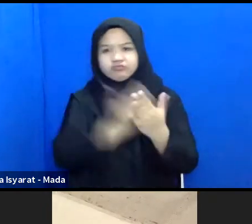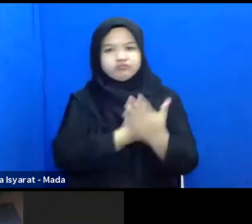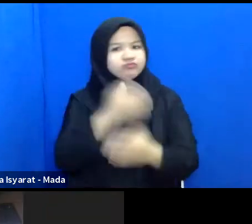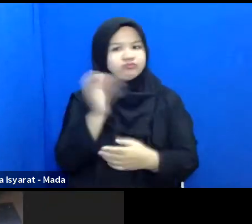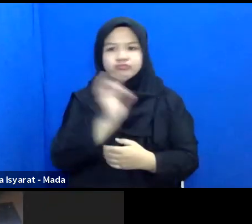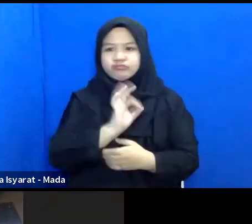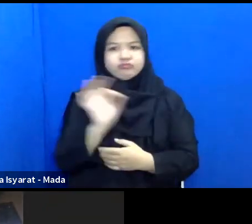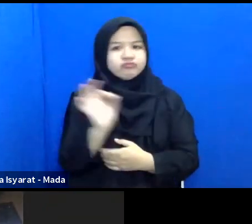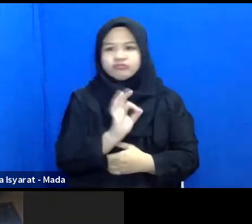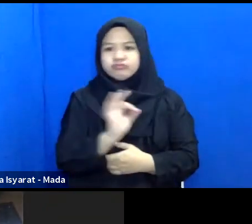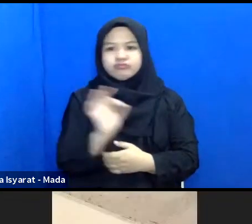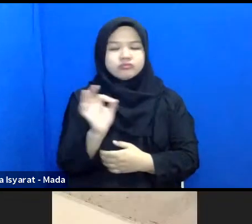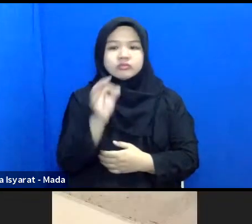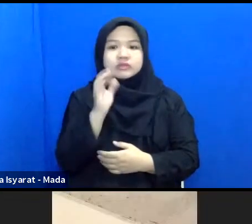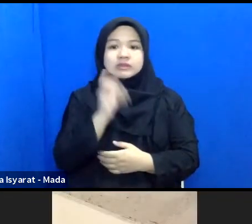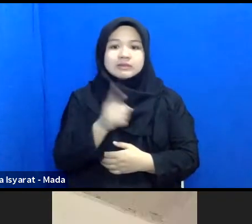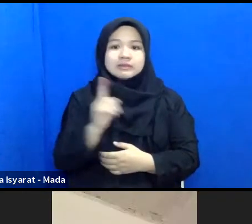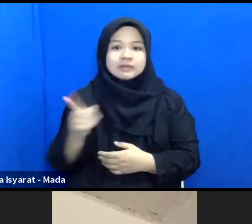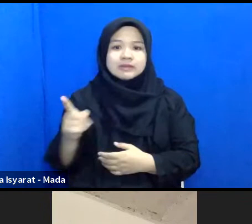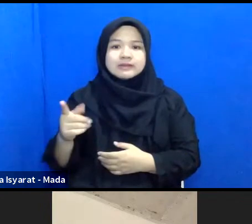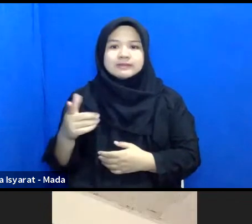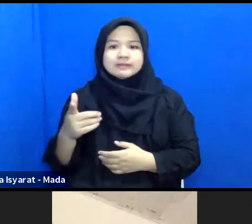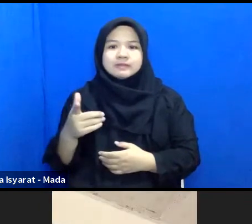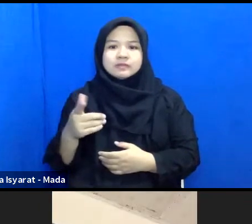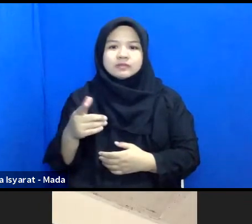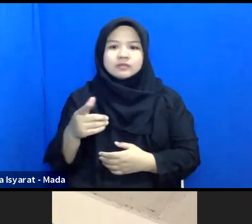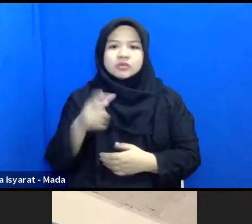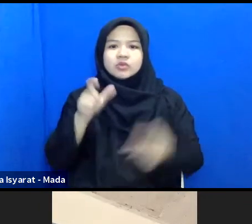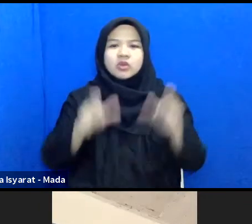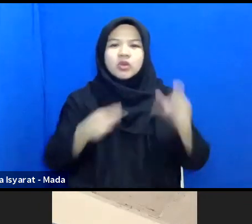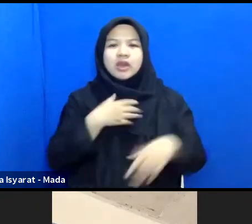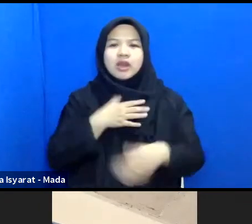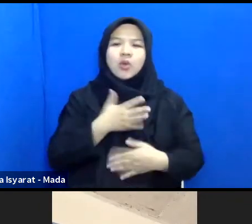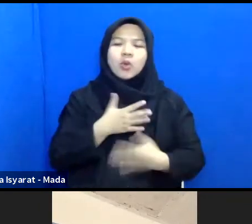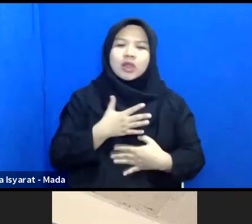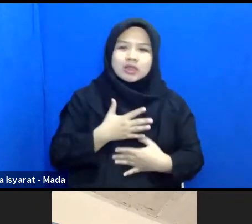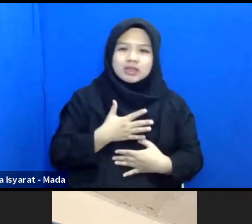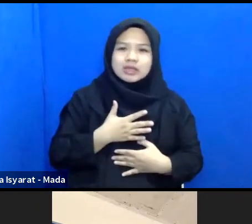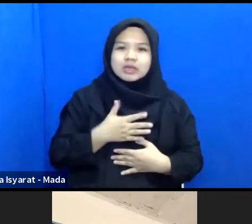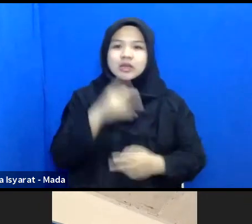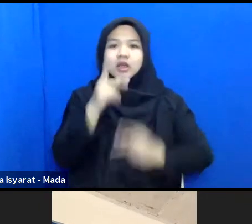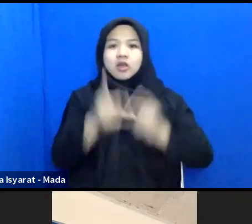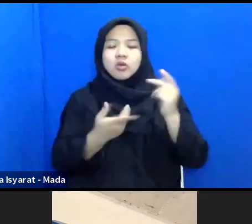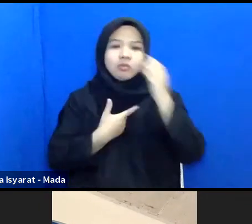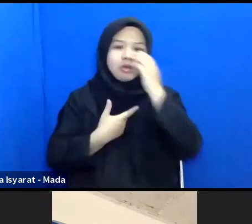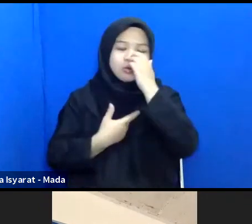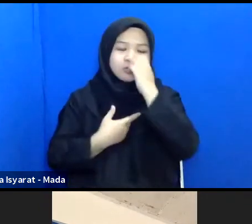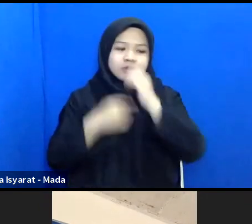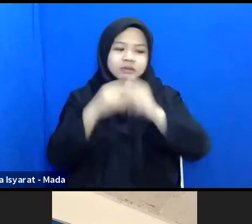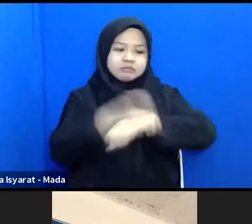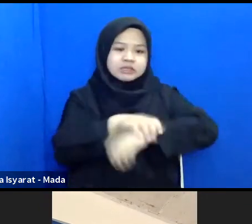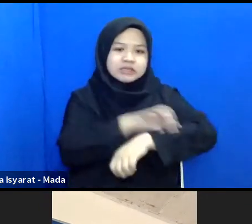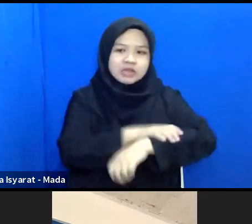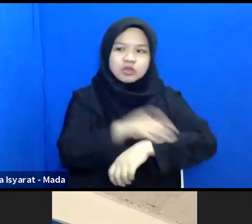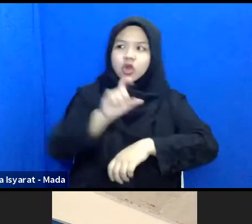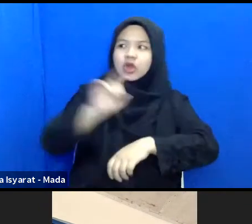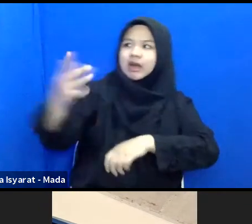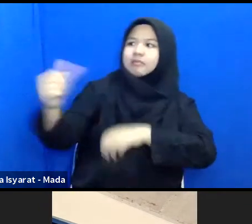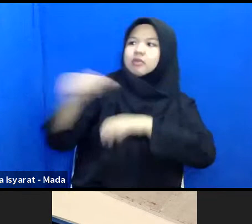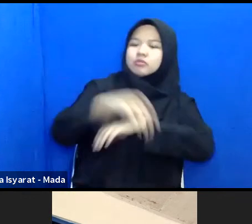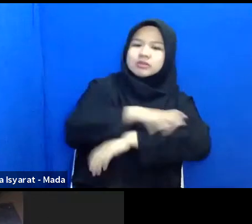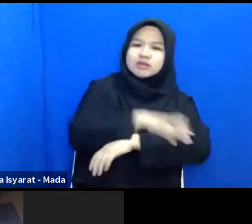karena kemudian orang menjadi pada khawatir ketika mau pemijit atau kemudian dipijat nah